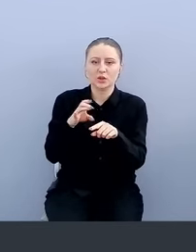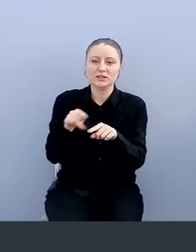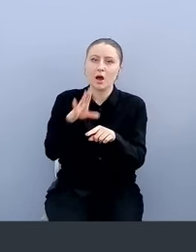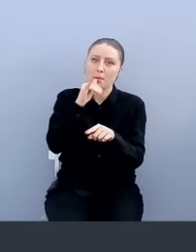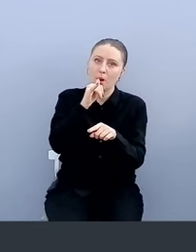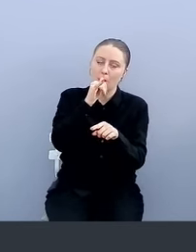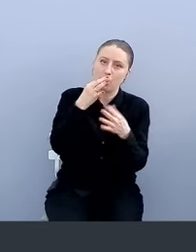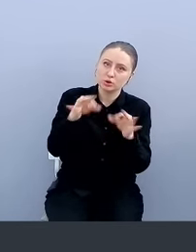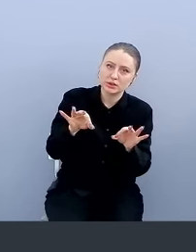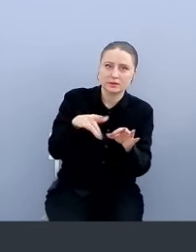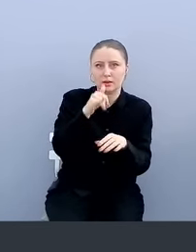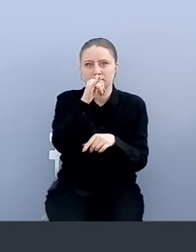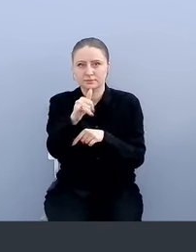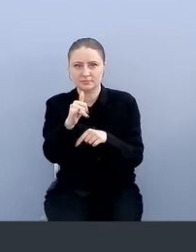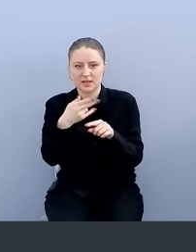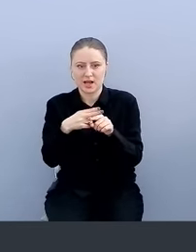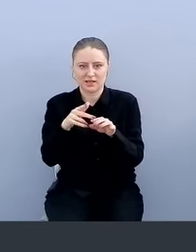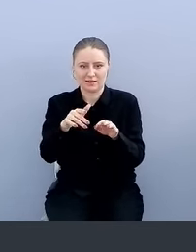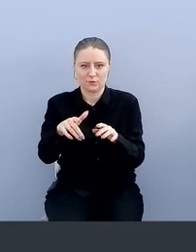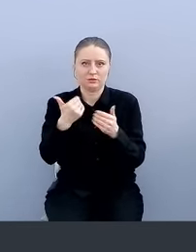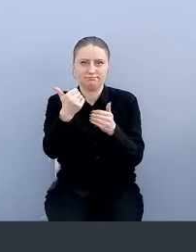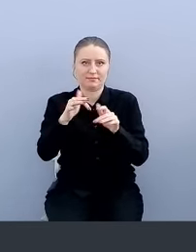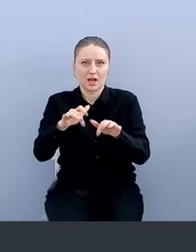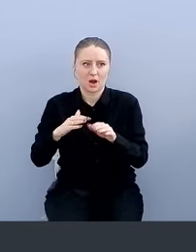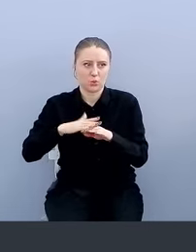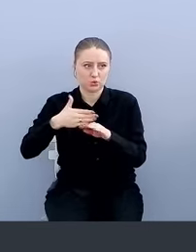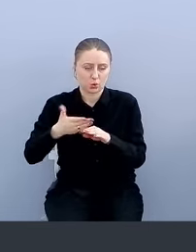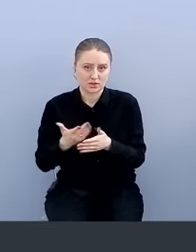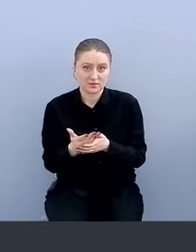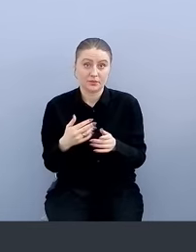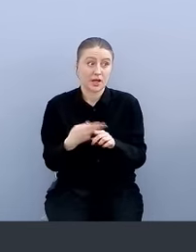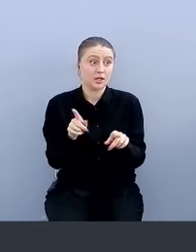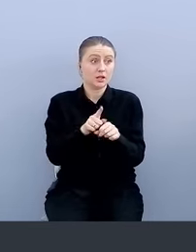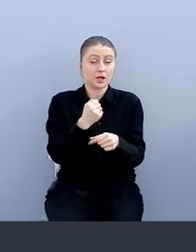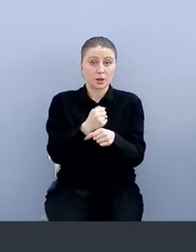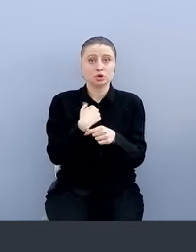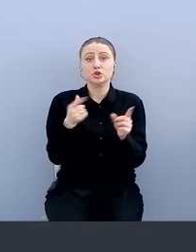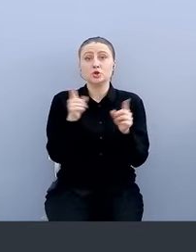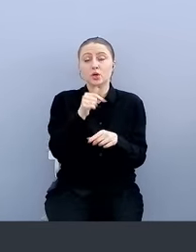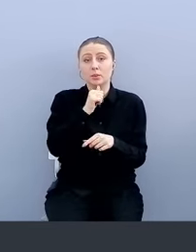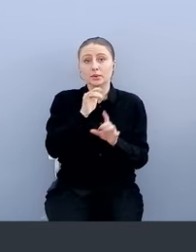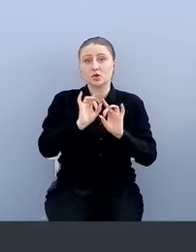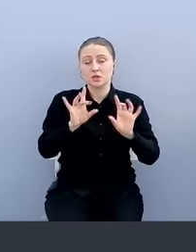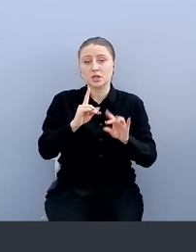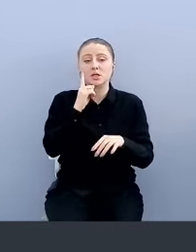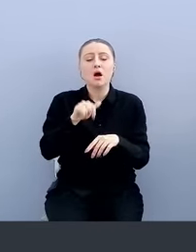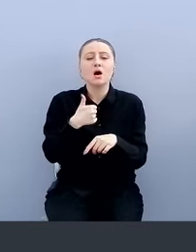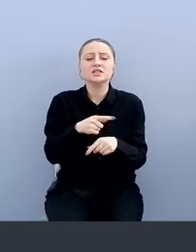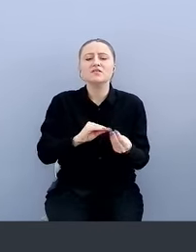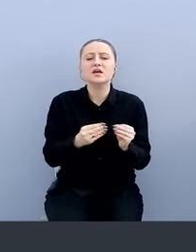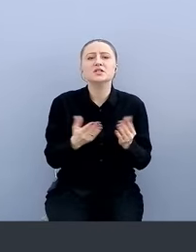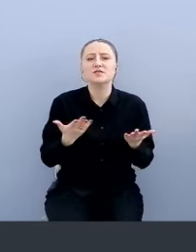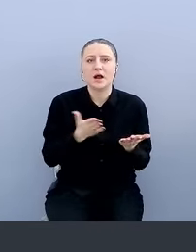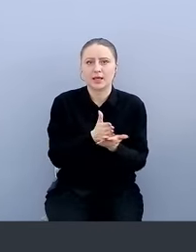пускать устройство. Вот так это работает. Сейчас я коротко пытаюсь рассказать основные вызовы, то есть